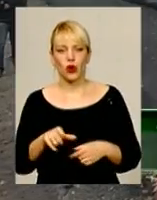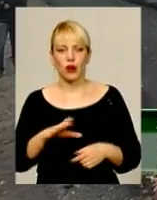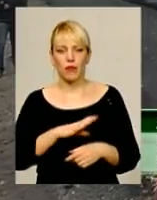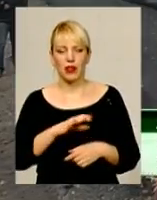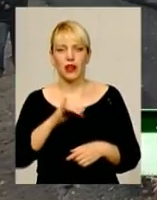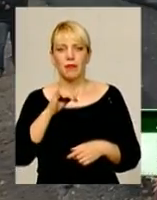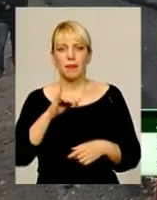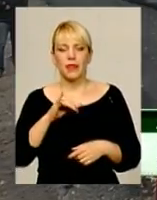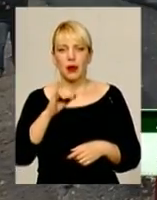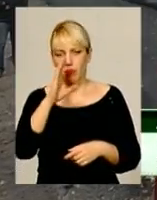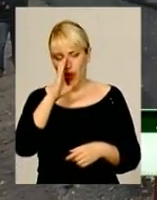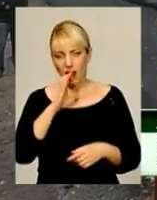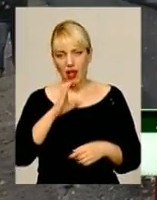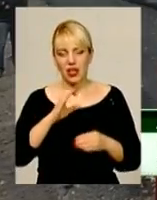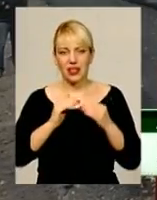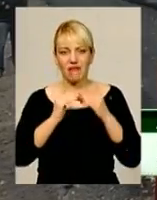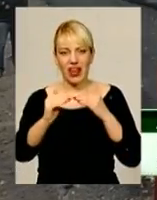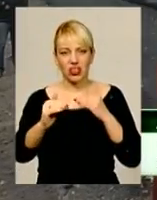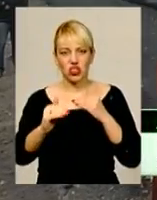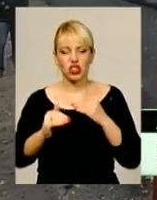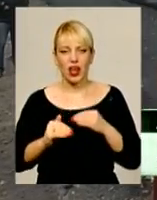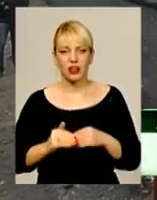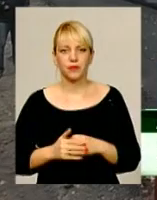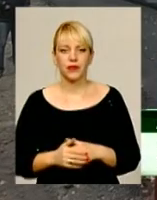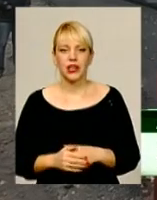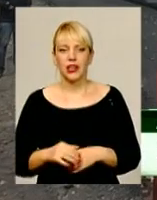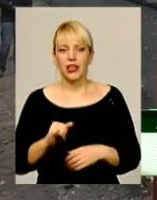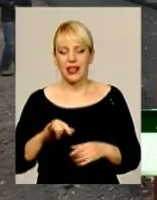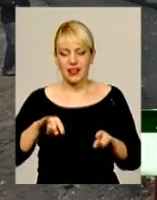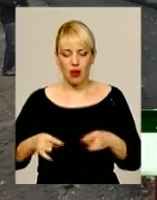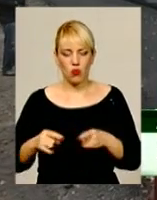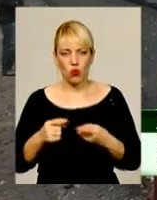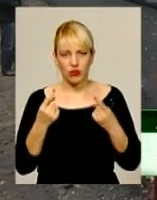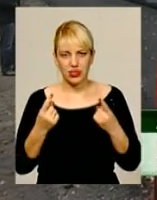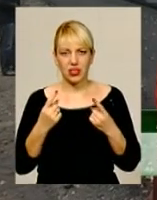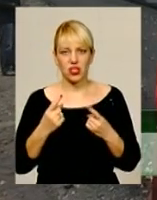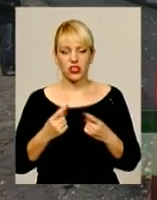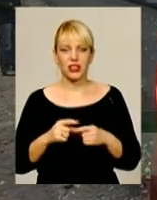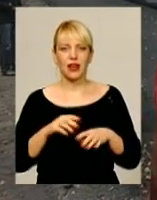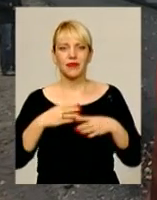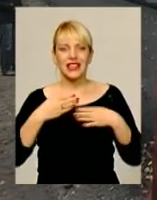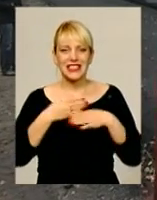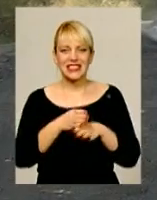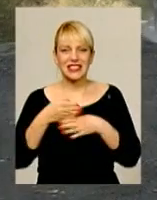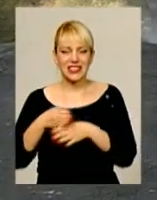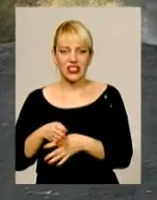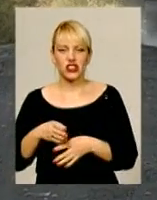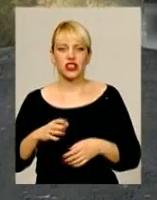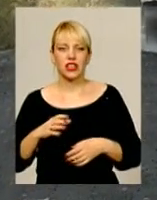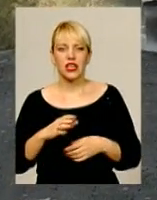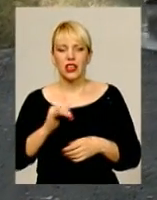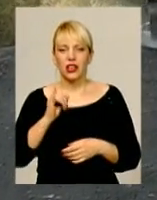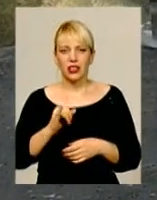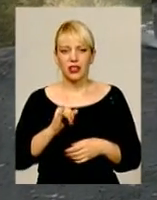поганий верхній шар покриття, ямковість значна, сітка тріщин, викришування